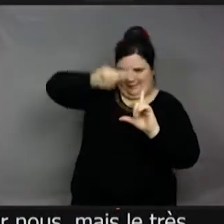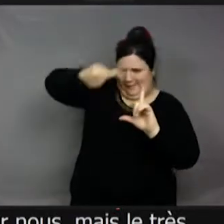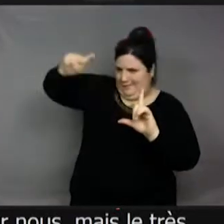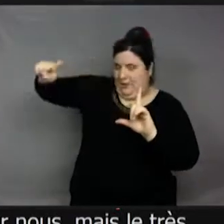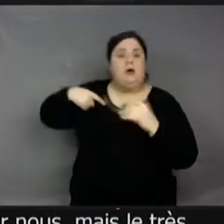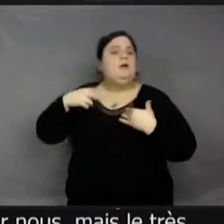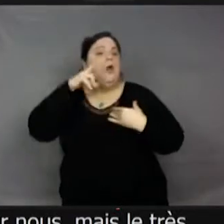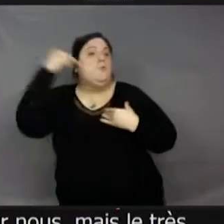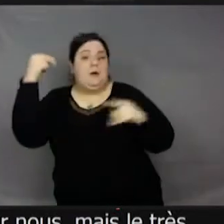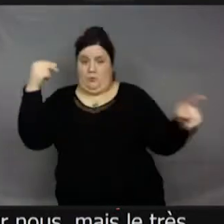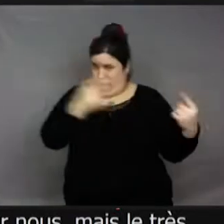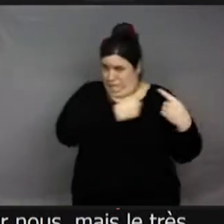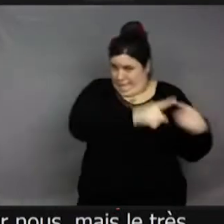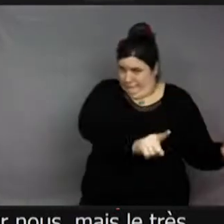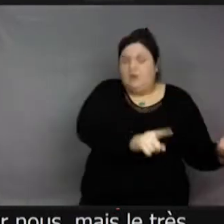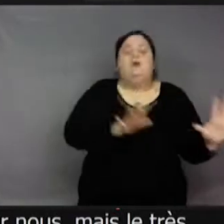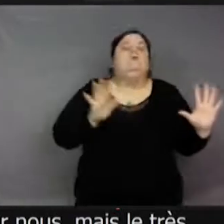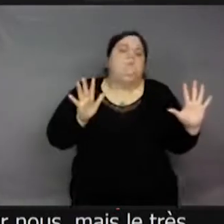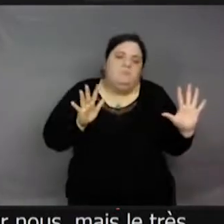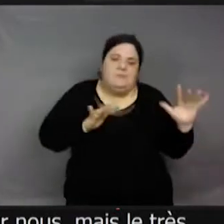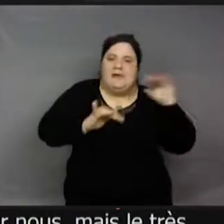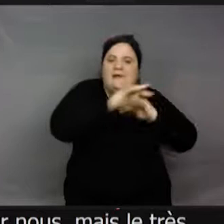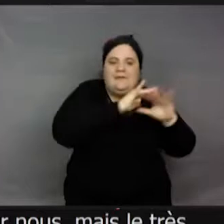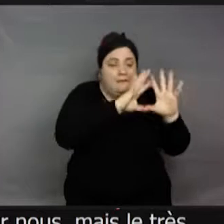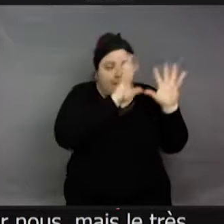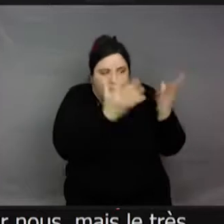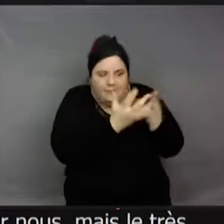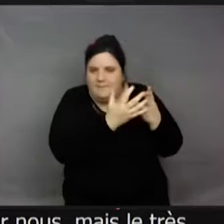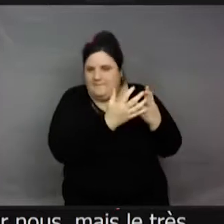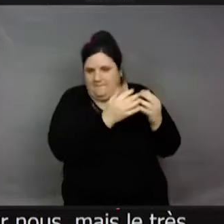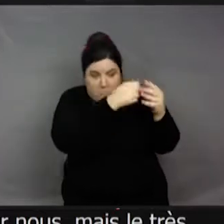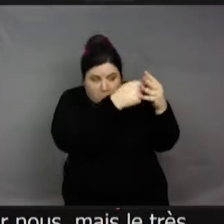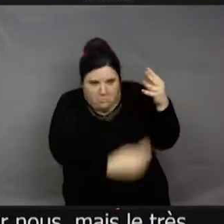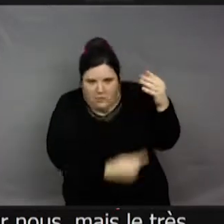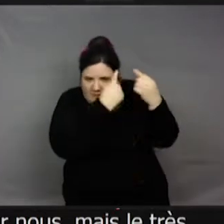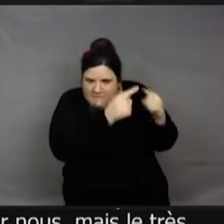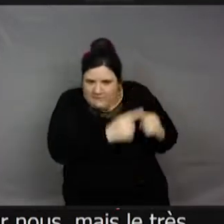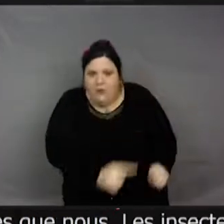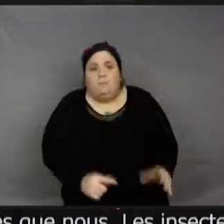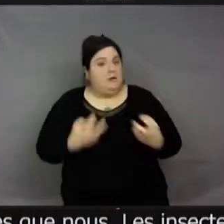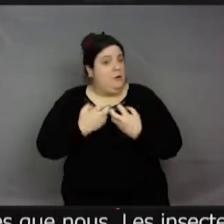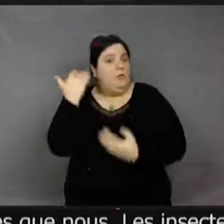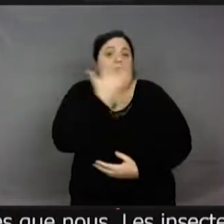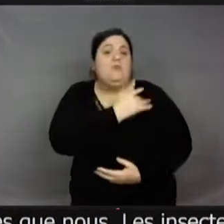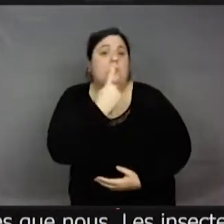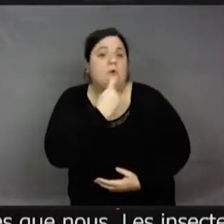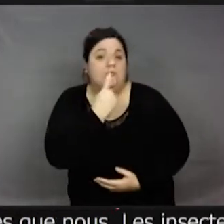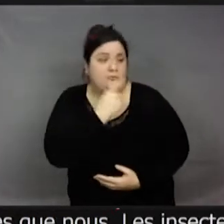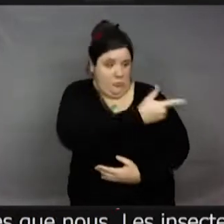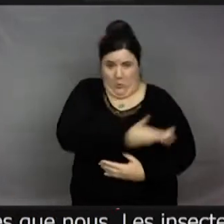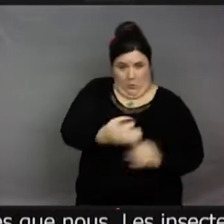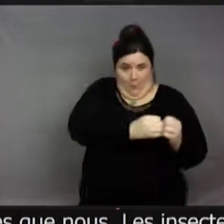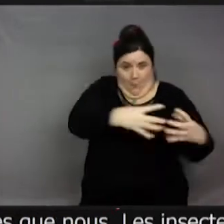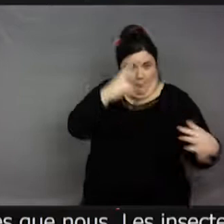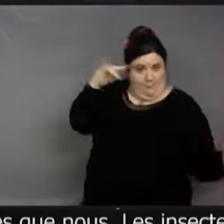des insectes, mais c'est vrai que les abeilles et plein d'autres pollinisateurs ne voient pas le rouge, ils pas jusqu'au rouge. Et du coup, un coquelicot est noir pour une